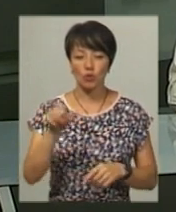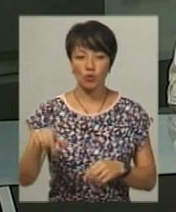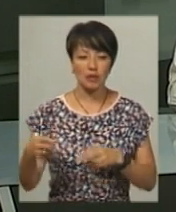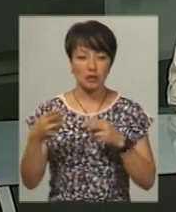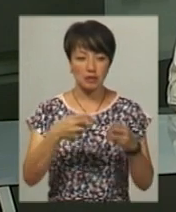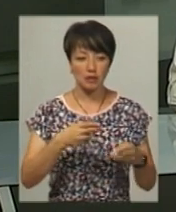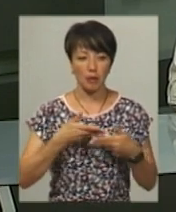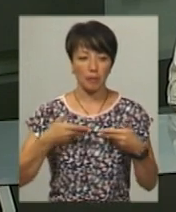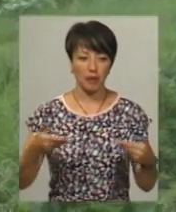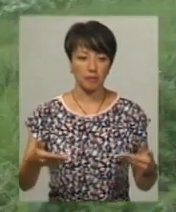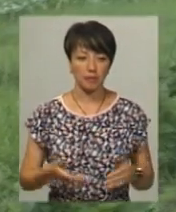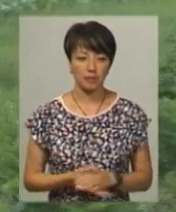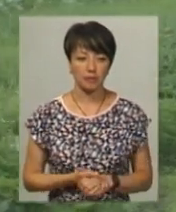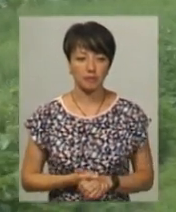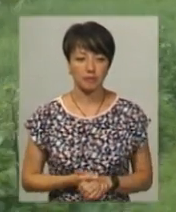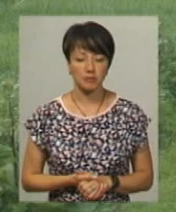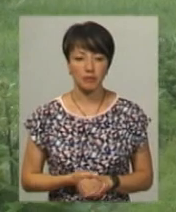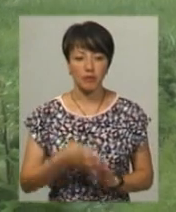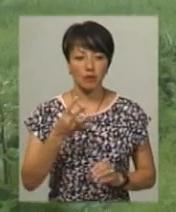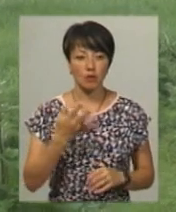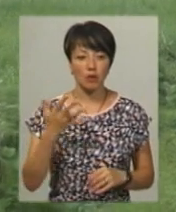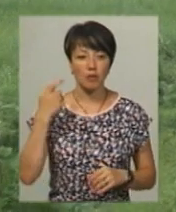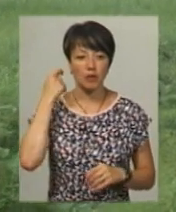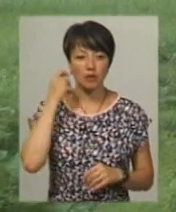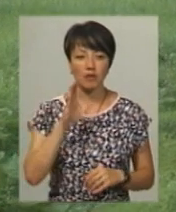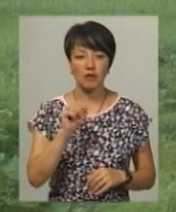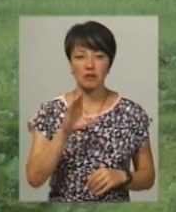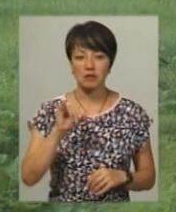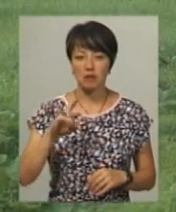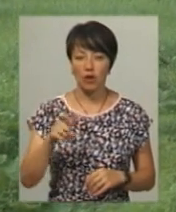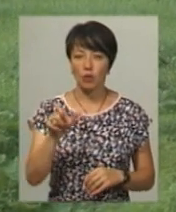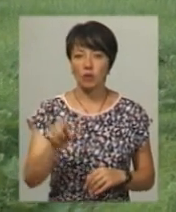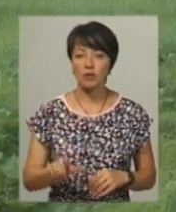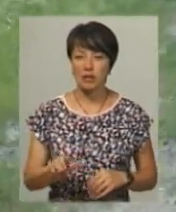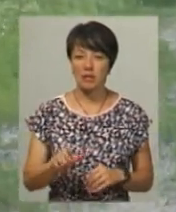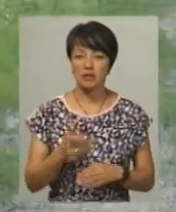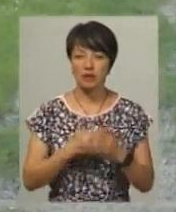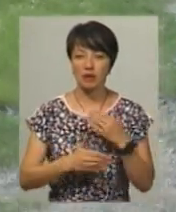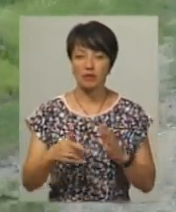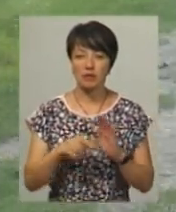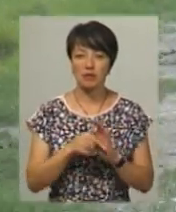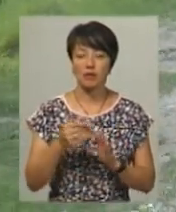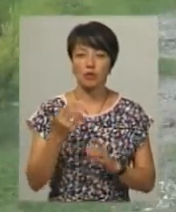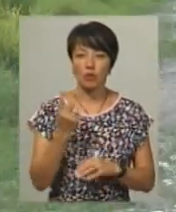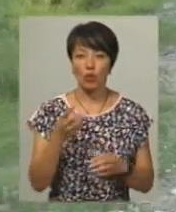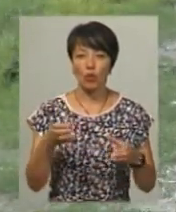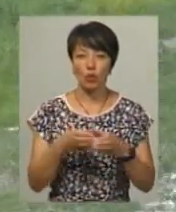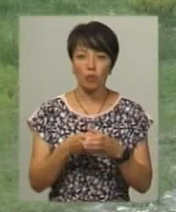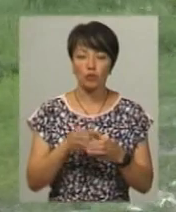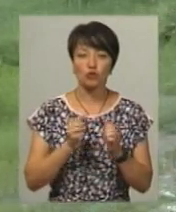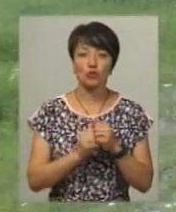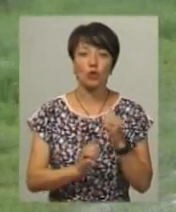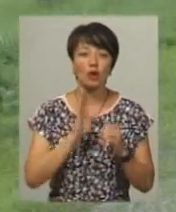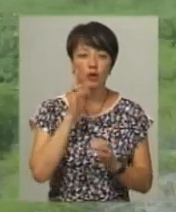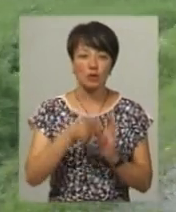їздили і ми. 45-річний Василь Гончар, людина з інвалідністю другої групи з ментальними порушеннями, щоранку йде